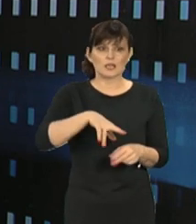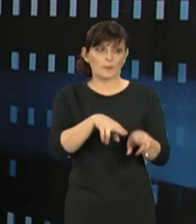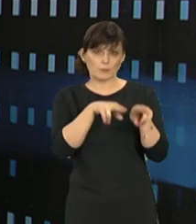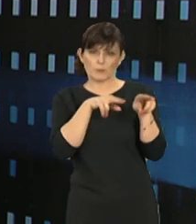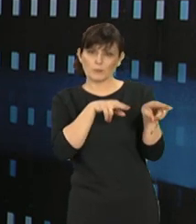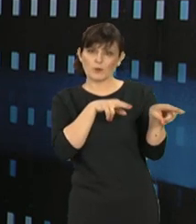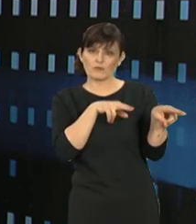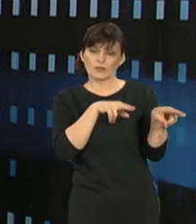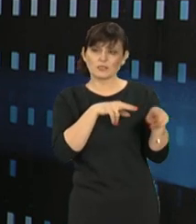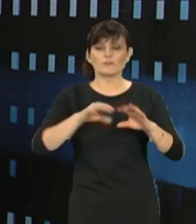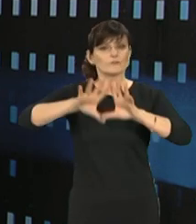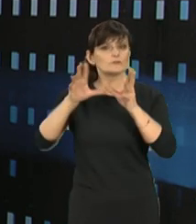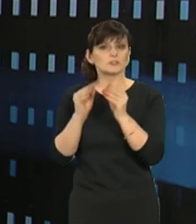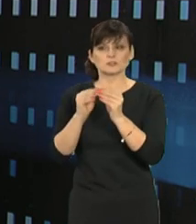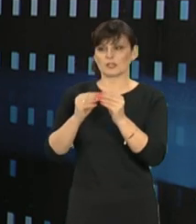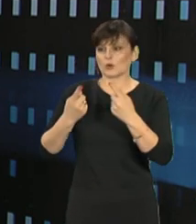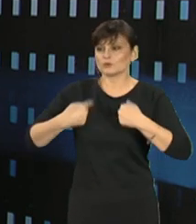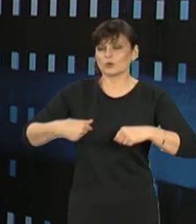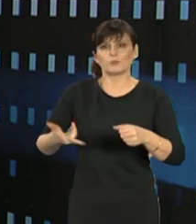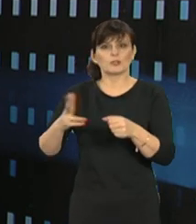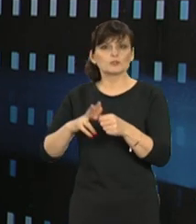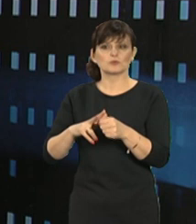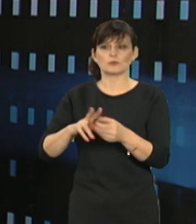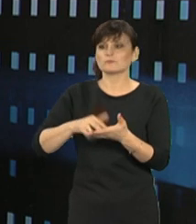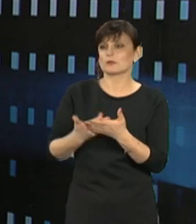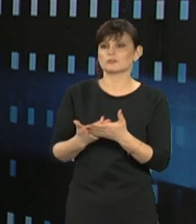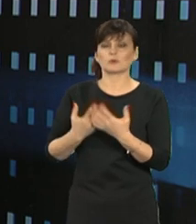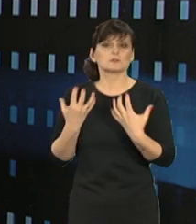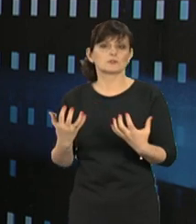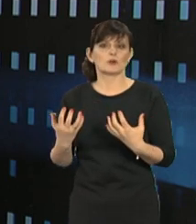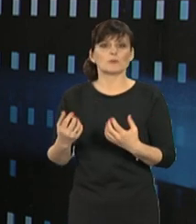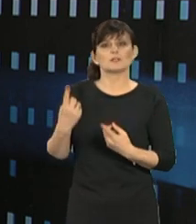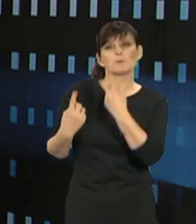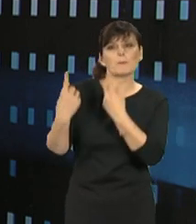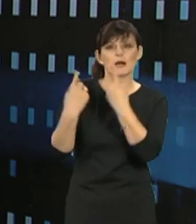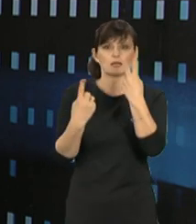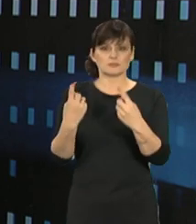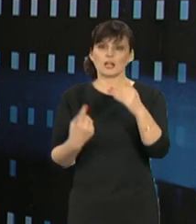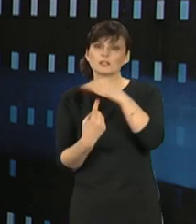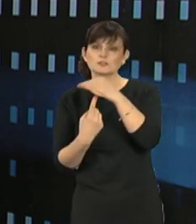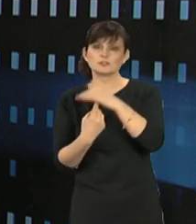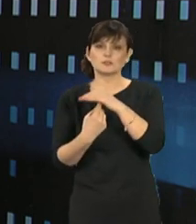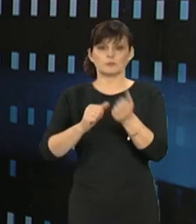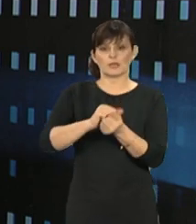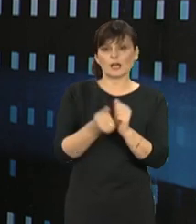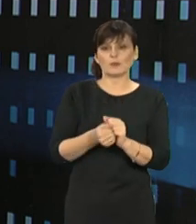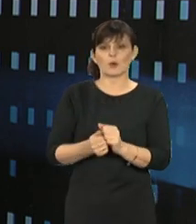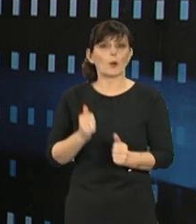polowanie, no to wszelkie osoby, które na przykład wybierają się na spacer, na grzyby, czy